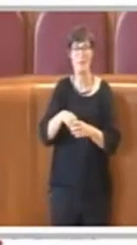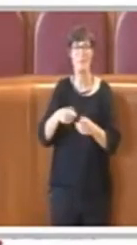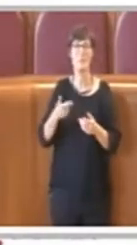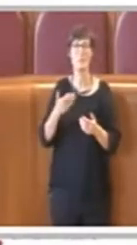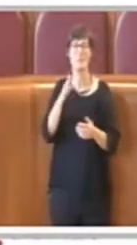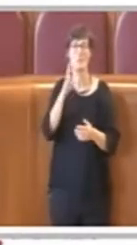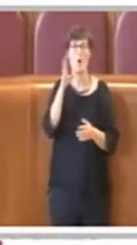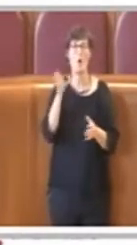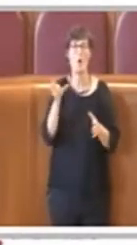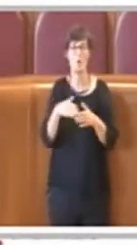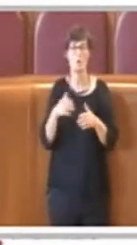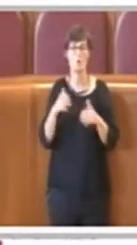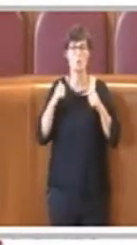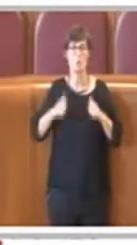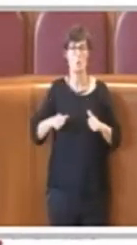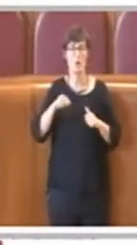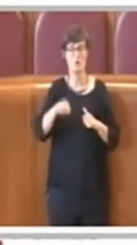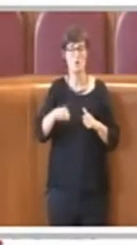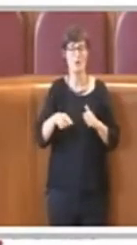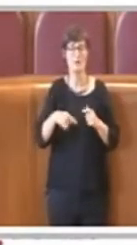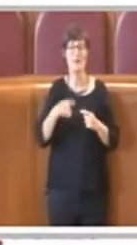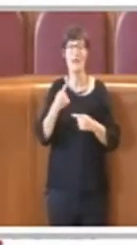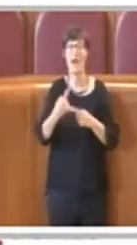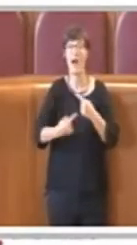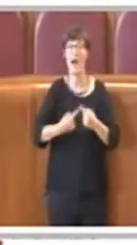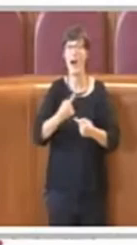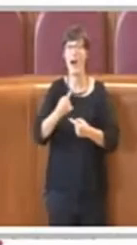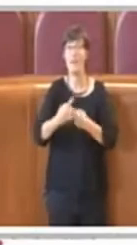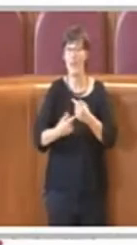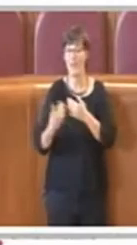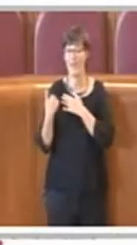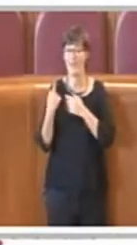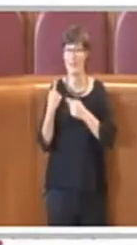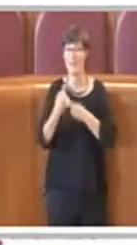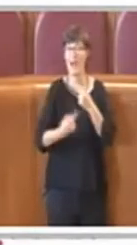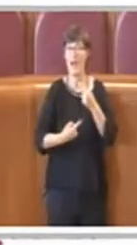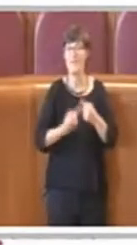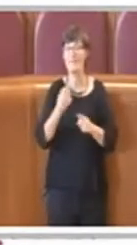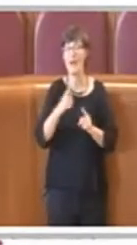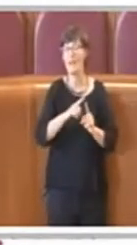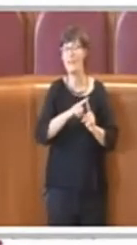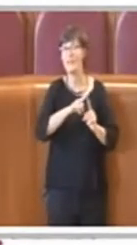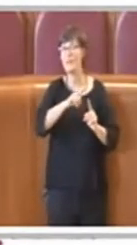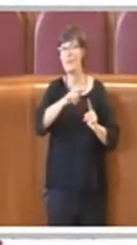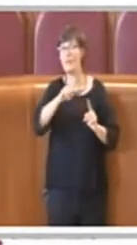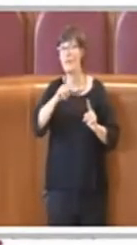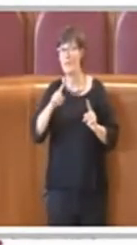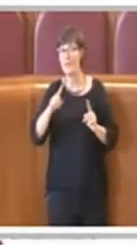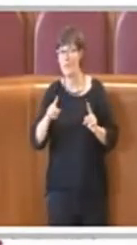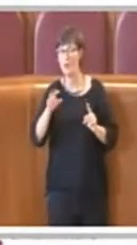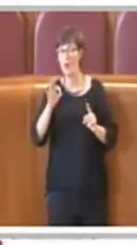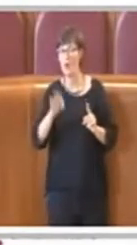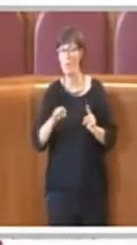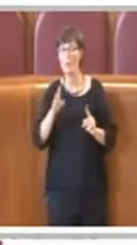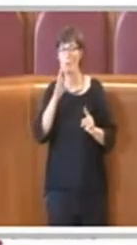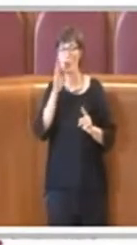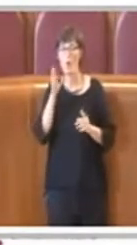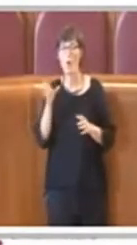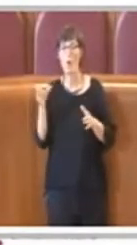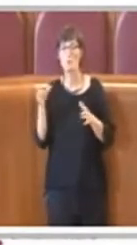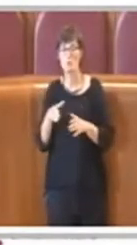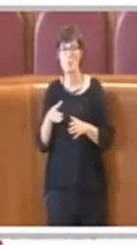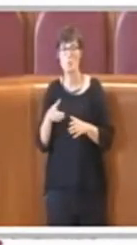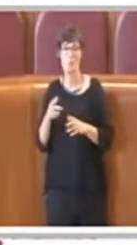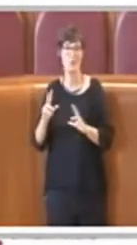costituzione dei nuovi organi della consulta cosiddetta D. Scusate non ho ancora detto che la nuova consulta avrà anche una tecnologia